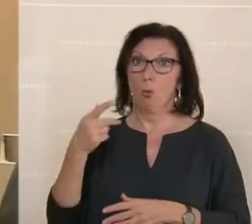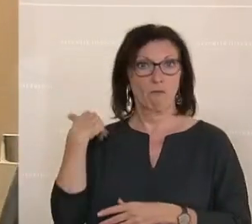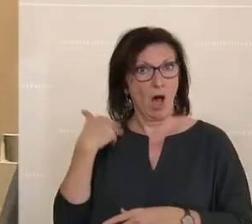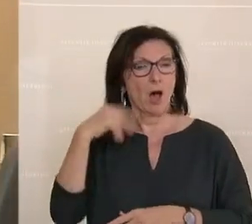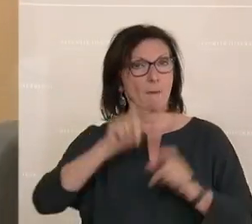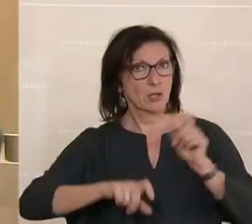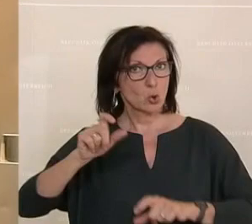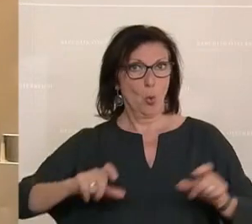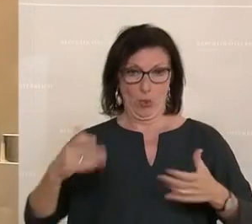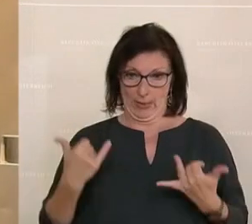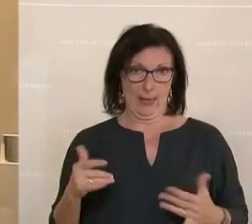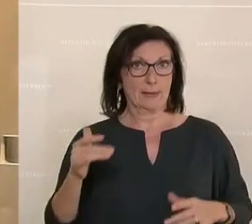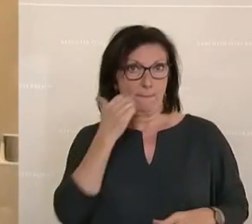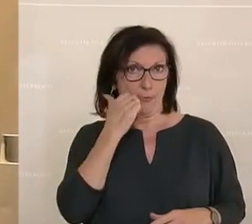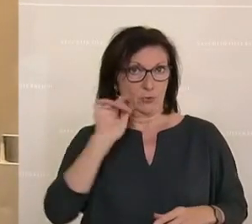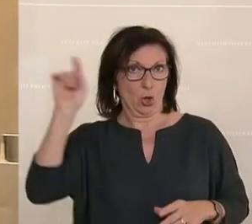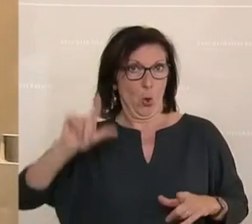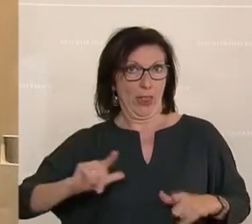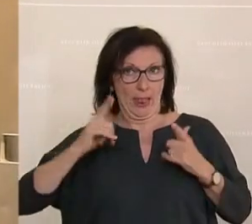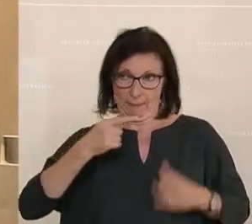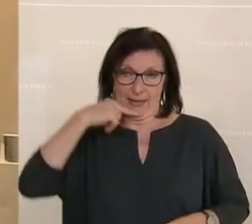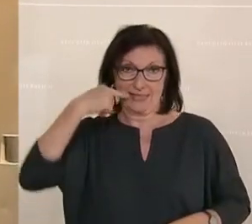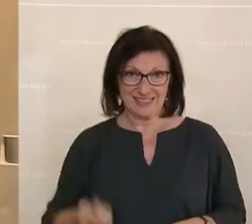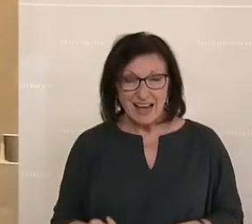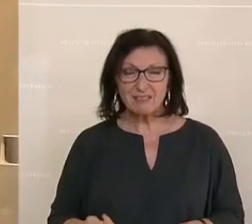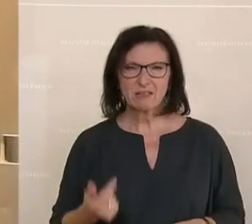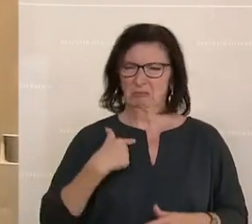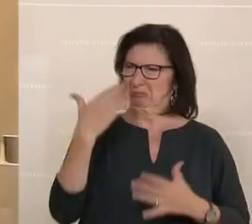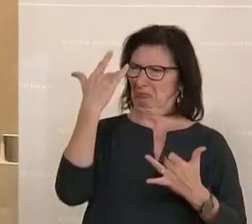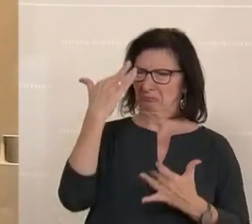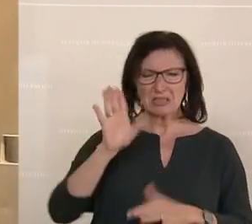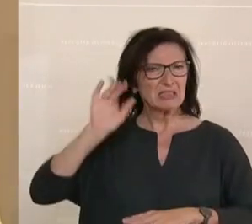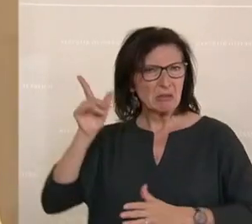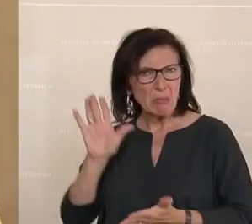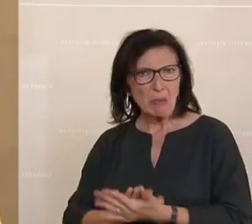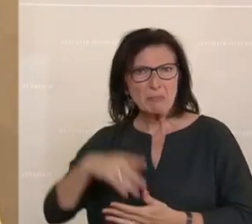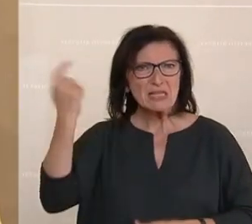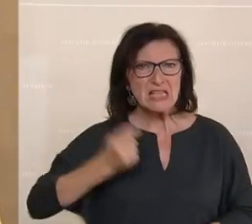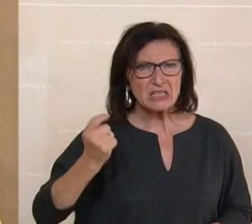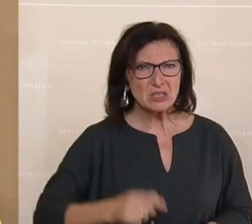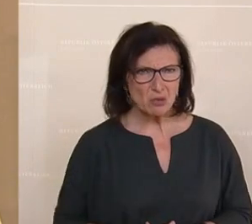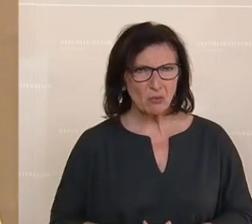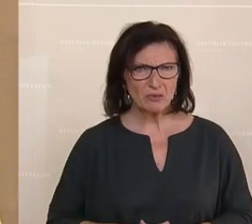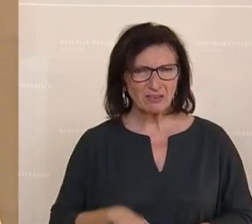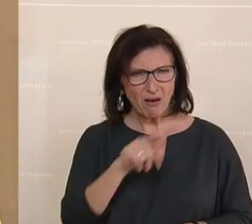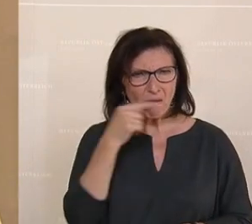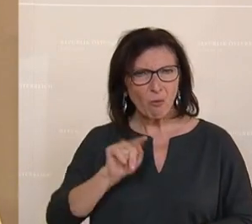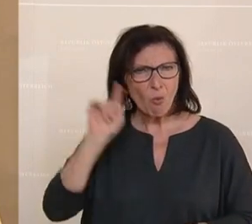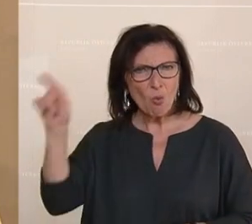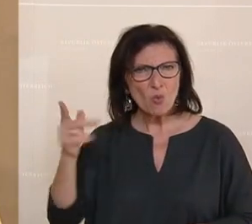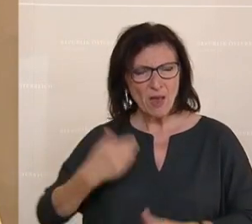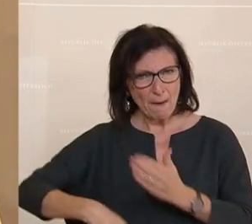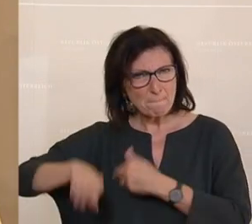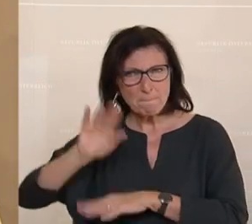Menschen, die jetzt in Moskau leben. Und da frage ich mich, Sie bleiben bei Ihrer Aussage, dass die Sanktionen in Russland mehr